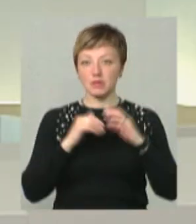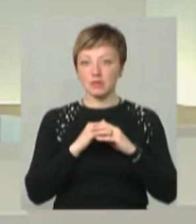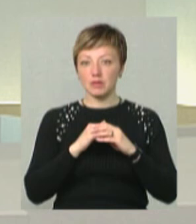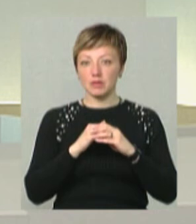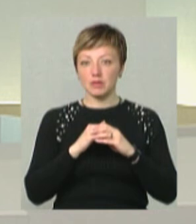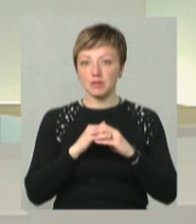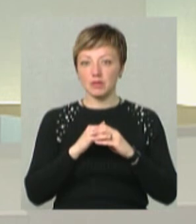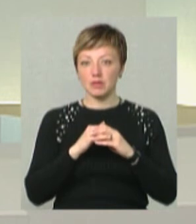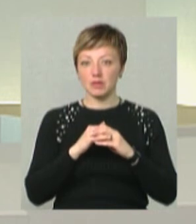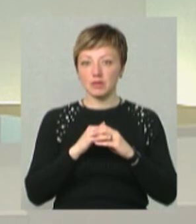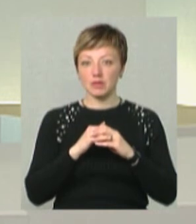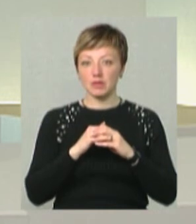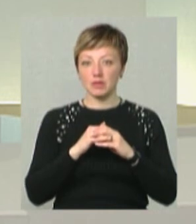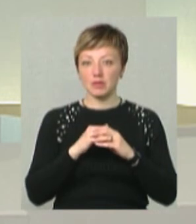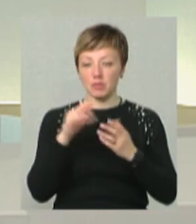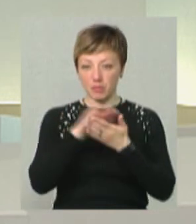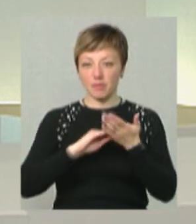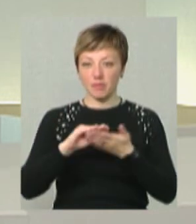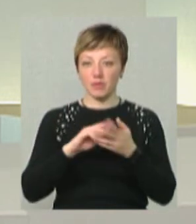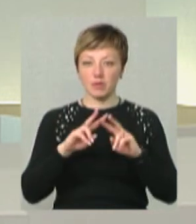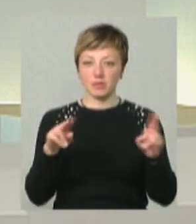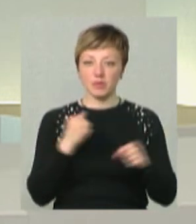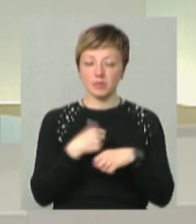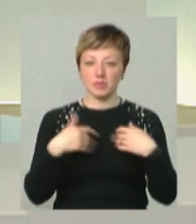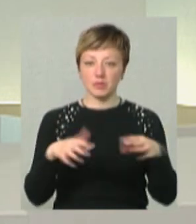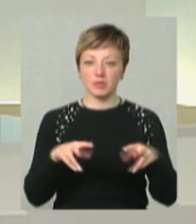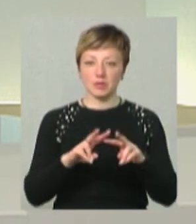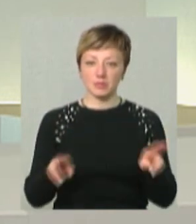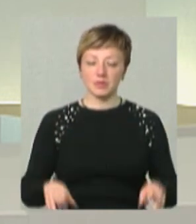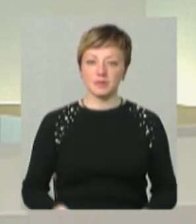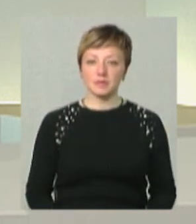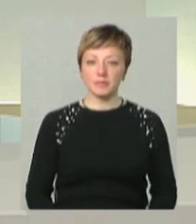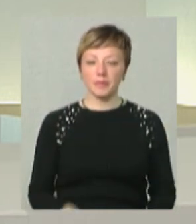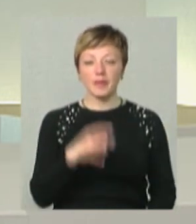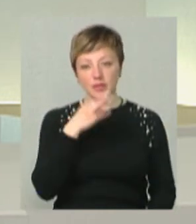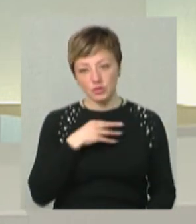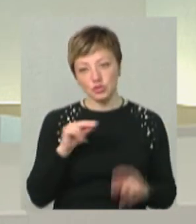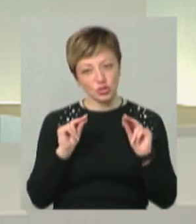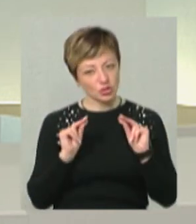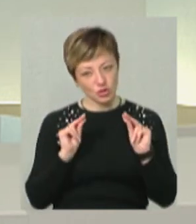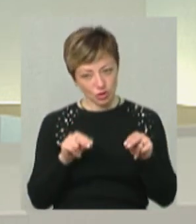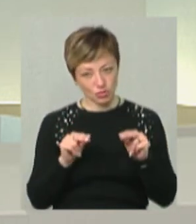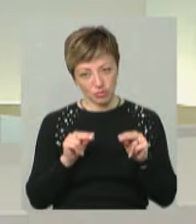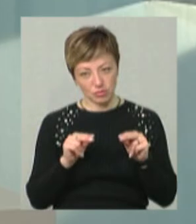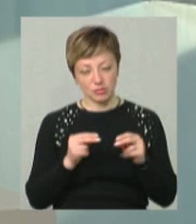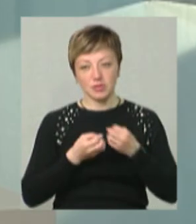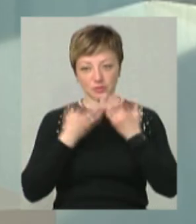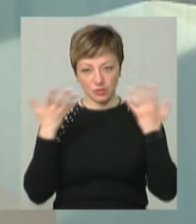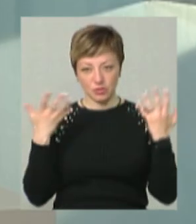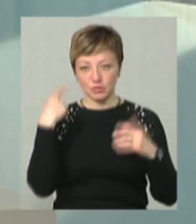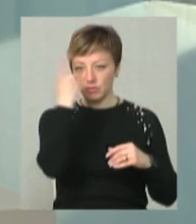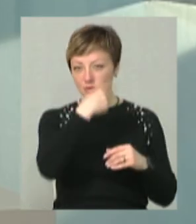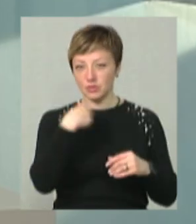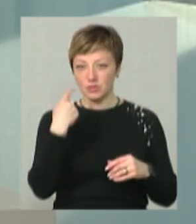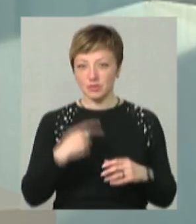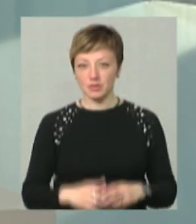все обличчя. Раз, до низу, до бороди і скидаємо. От тепер скажіть чесно. Тільки чесно. Посвіжішало обличчя?